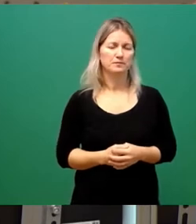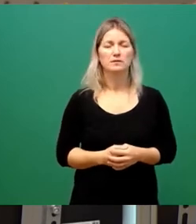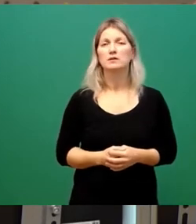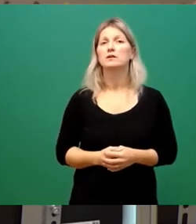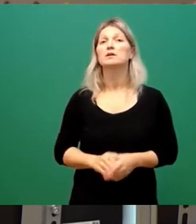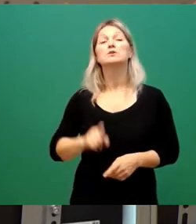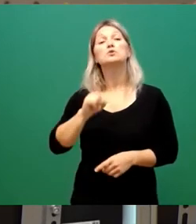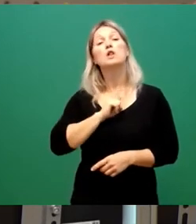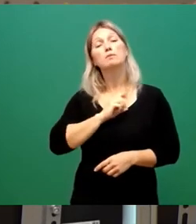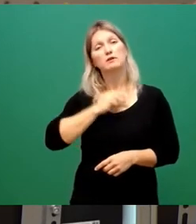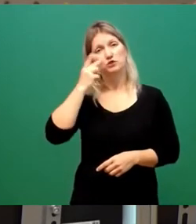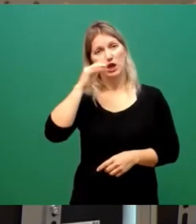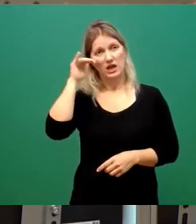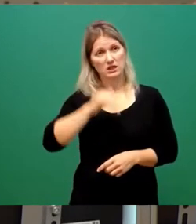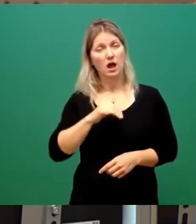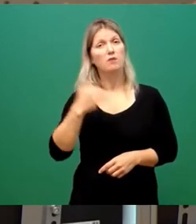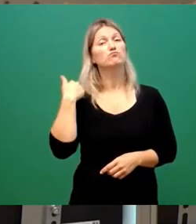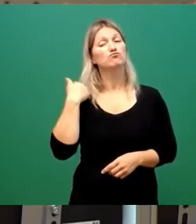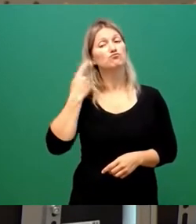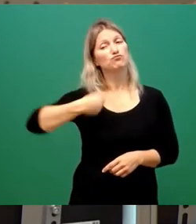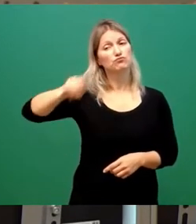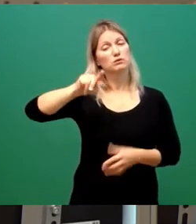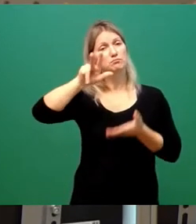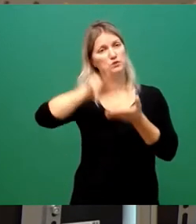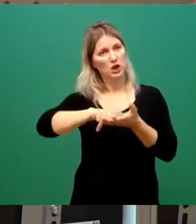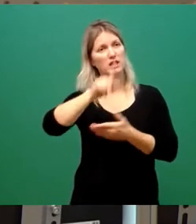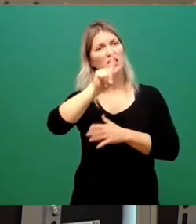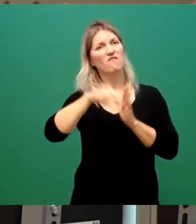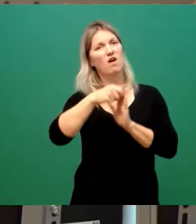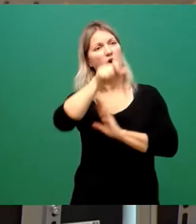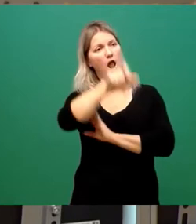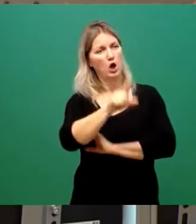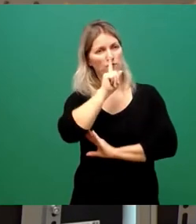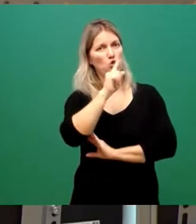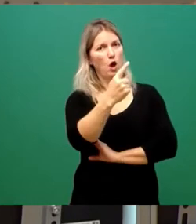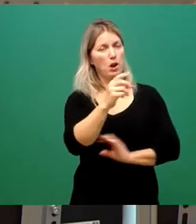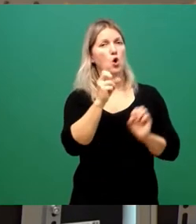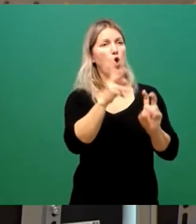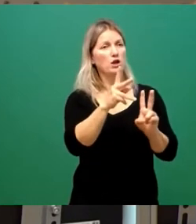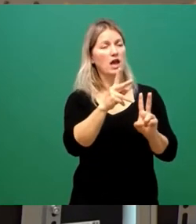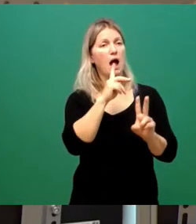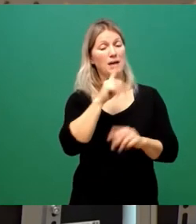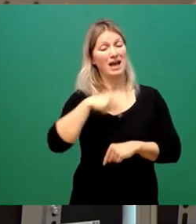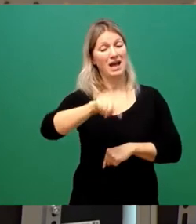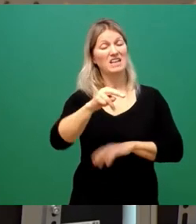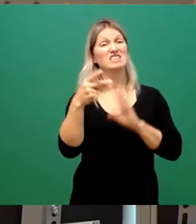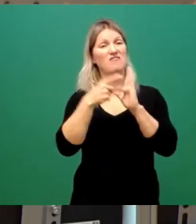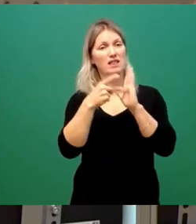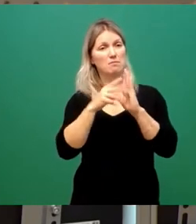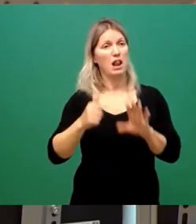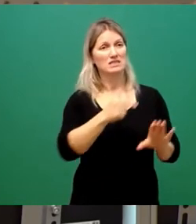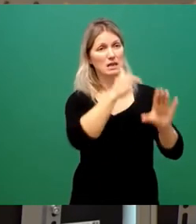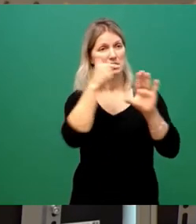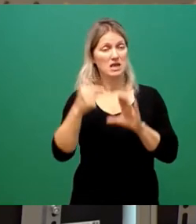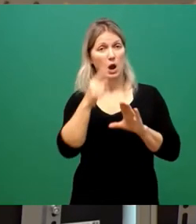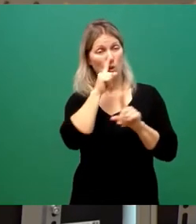sagen, nachdem Sie von der Bevölkerung bestätigt worden sind als Oberbürgermeister, naja, meine zweiten sieben Jahre möchte ich jetzt nicht so zugringen, dass ich mich dauernd